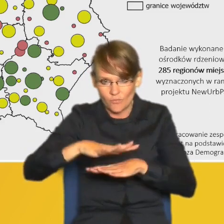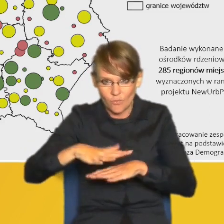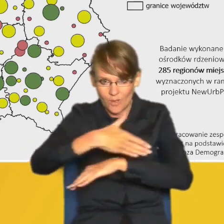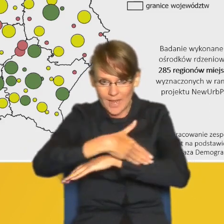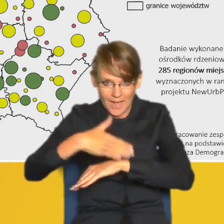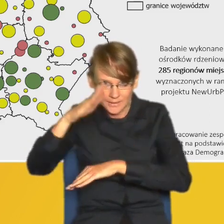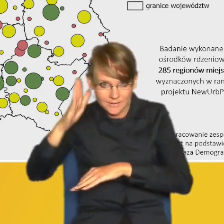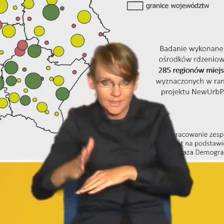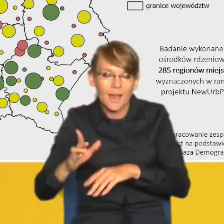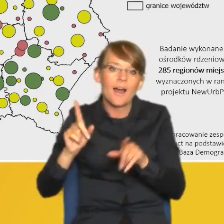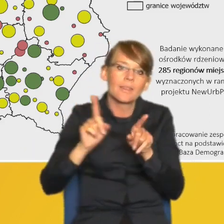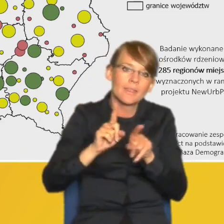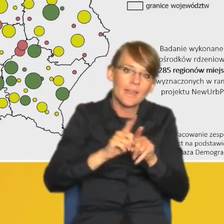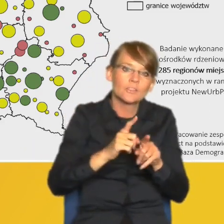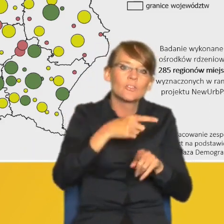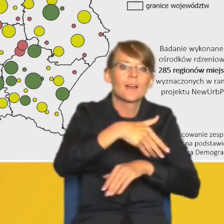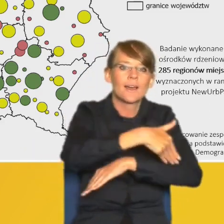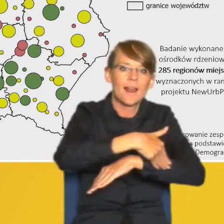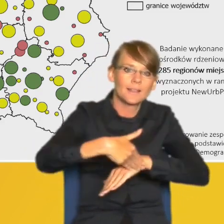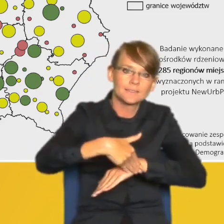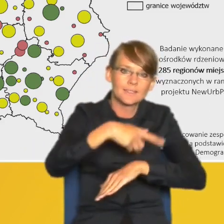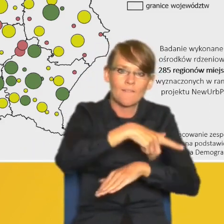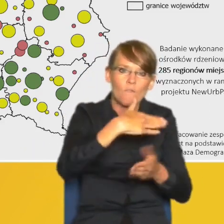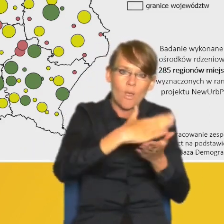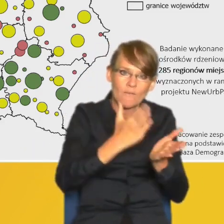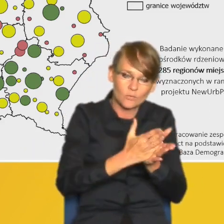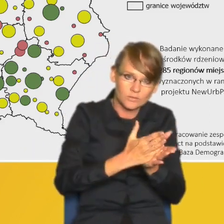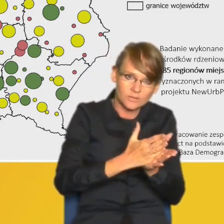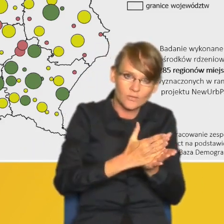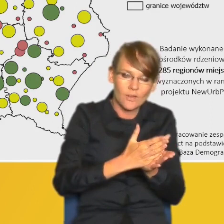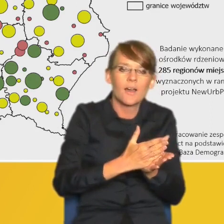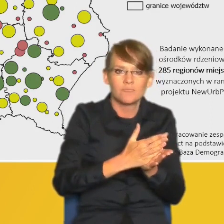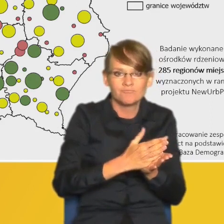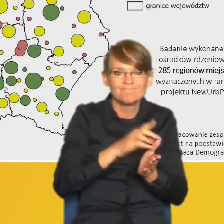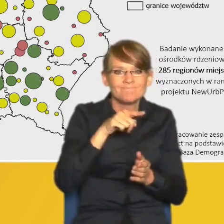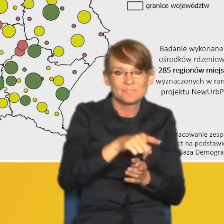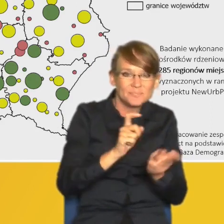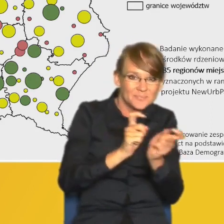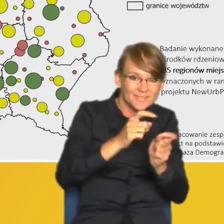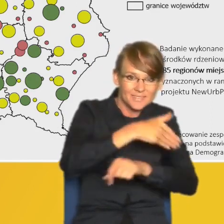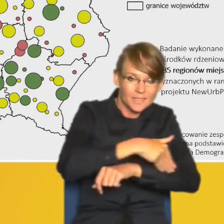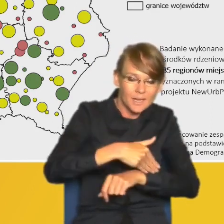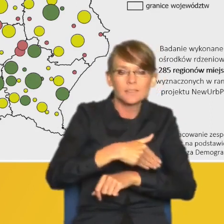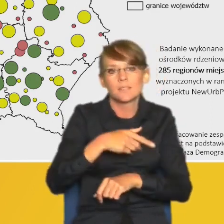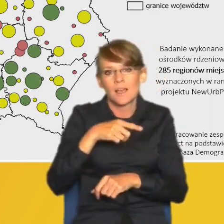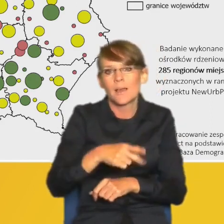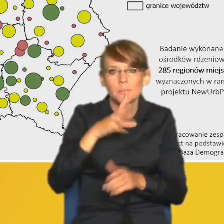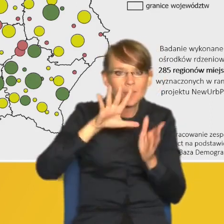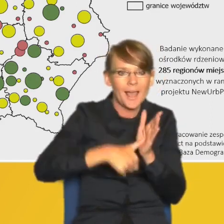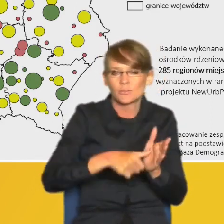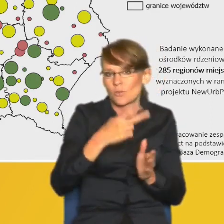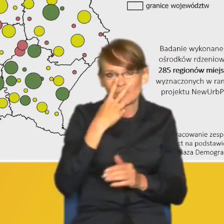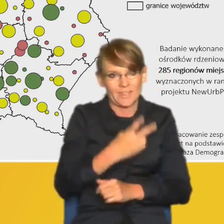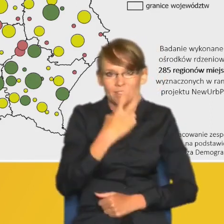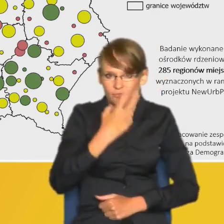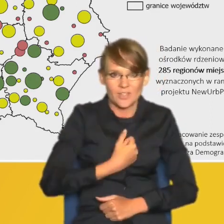granice wewnętrzne, to jest położenie przy granicach województw, Są to miasta, w których przeważa wyraźnie odpływ